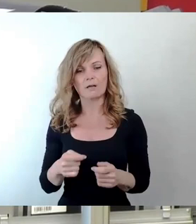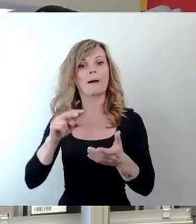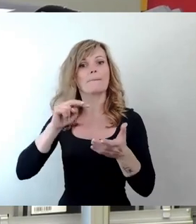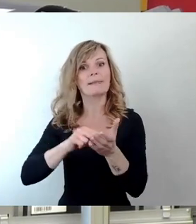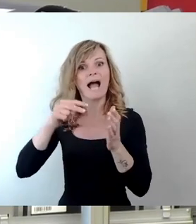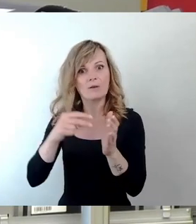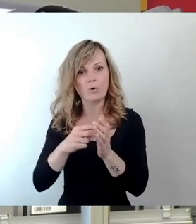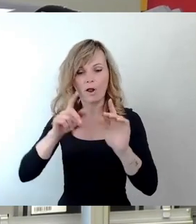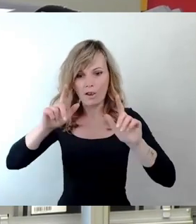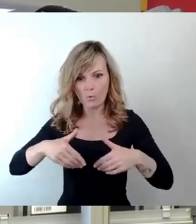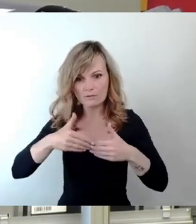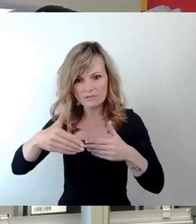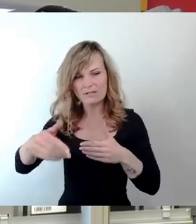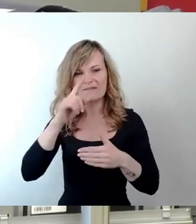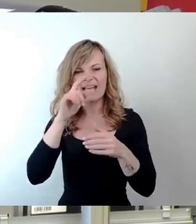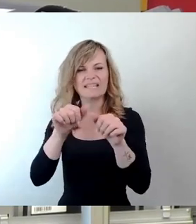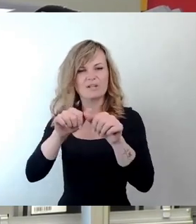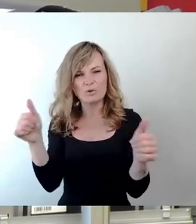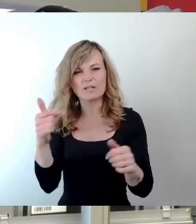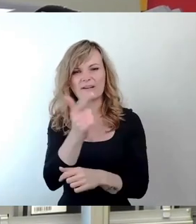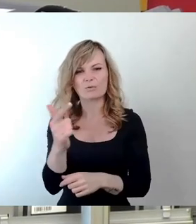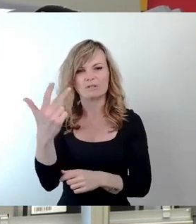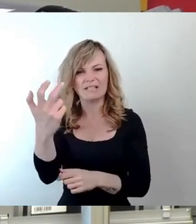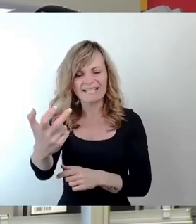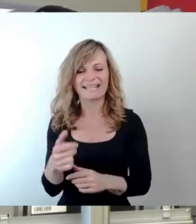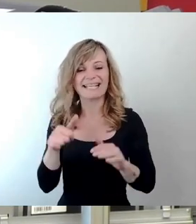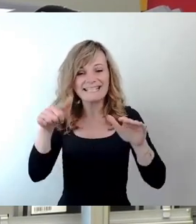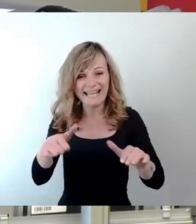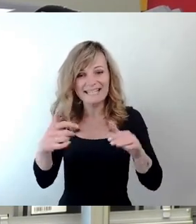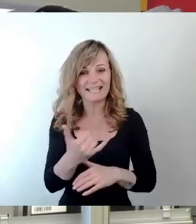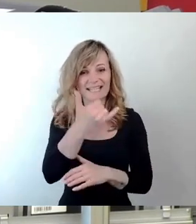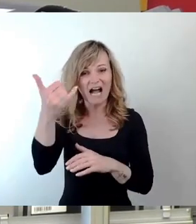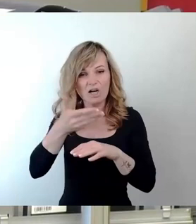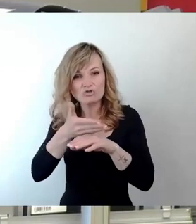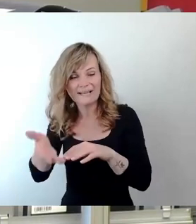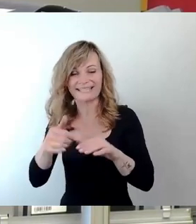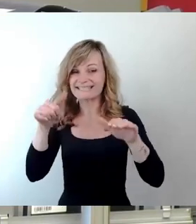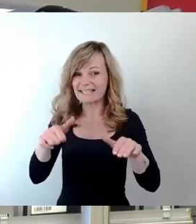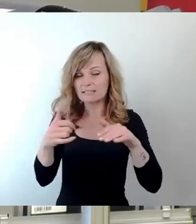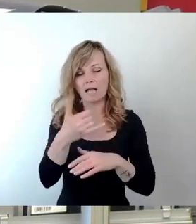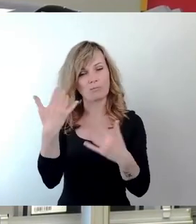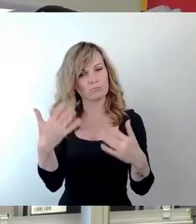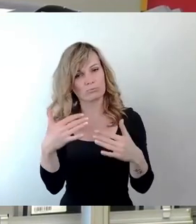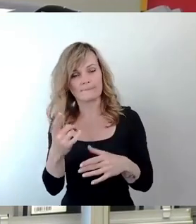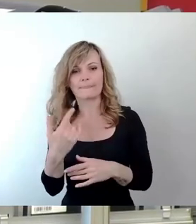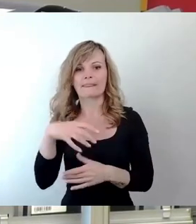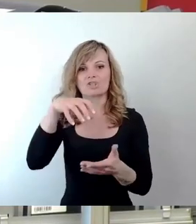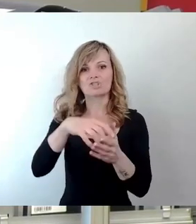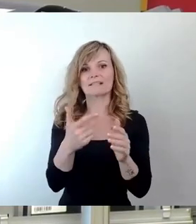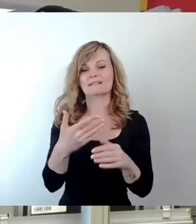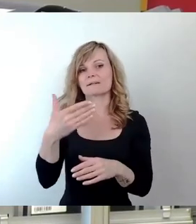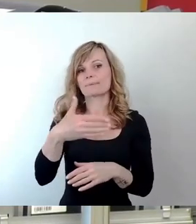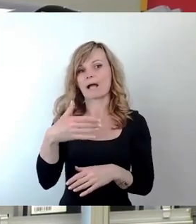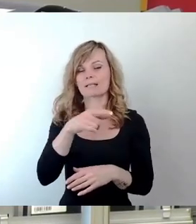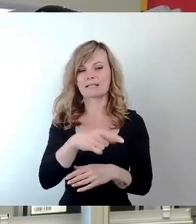in Betrieb nehmen, also 16 Jahre später. Das ist wirklich eine sehr stolze Zeit. Über die Stadtbahn am Zellischen Weg will ich an der Stelle gar kein Wort verlieren, weil dort